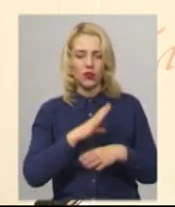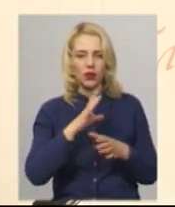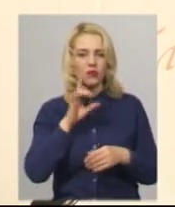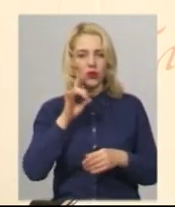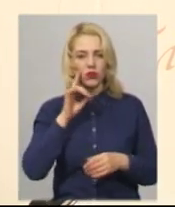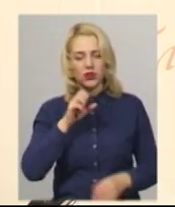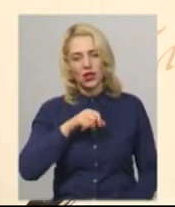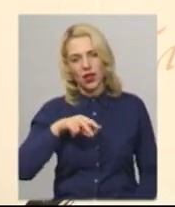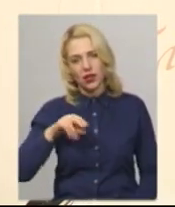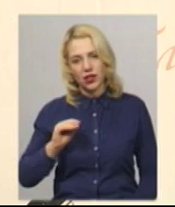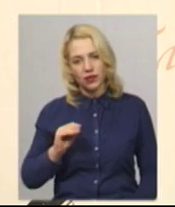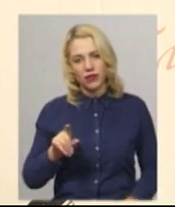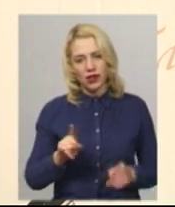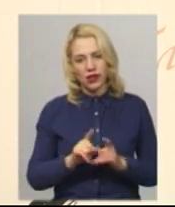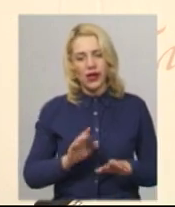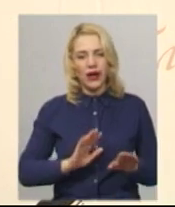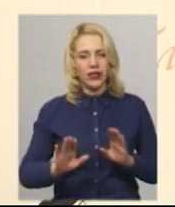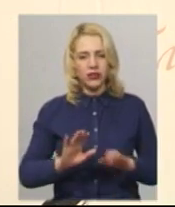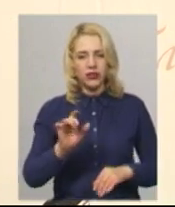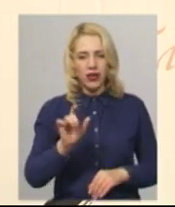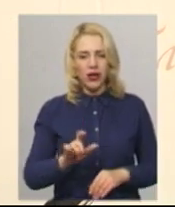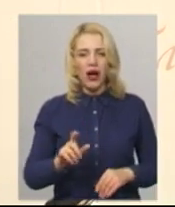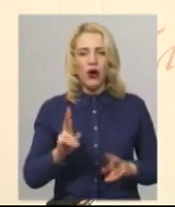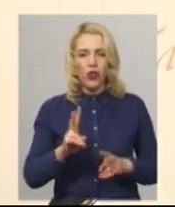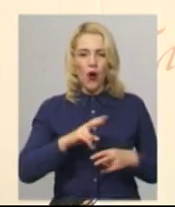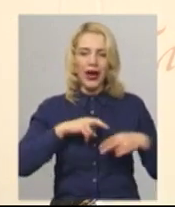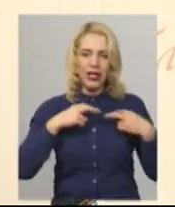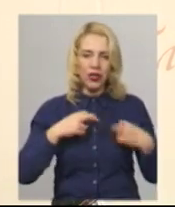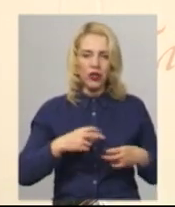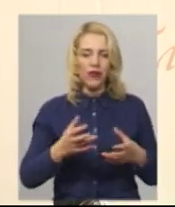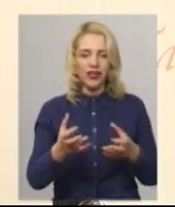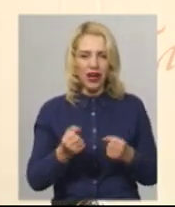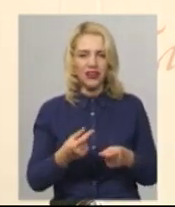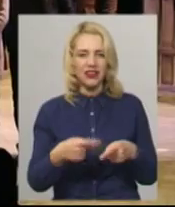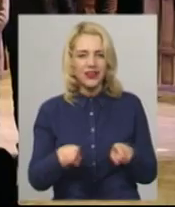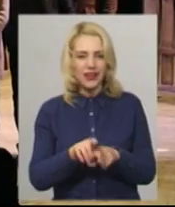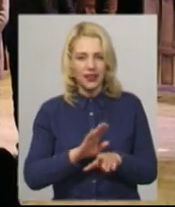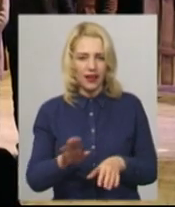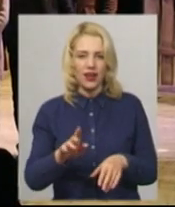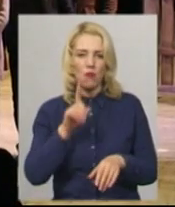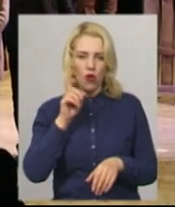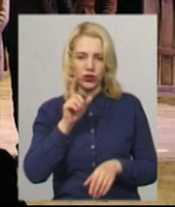але такий режисер, який рискнув взяти на таких молодих акторів.